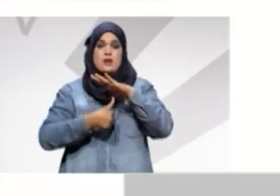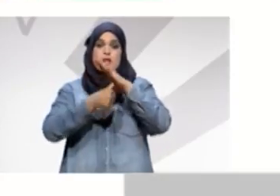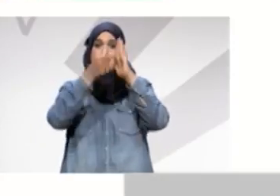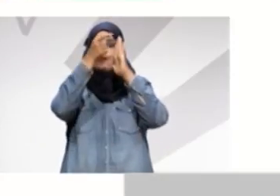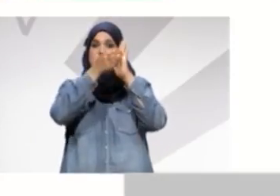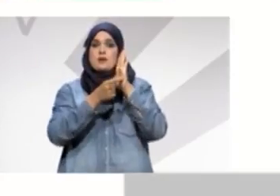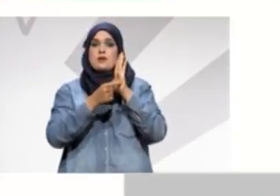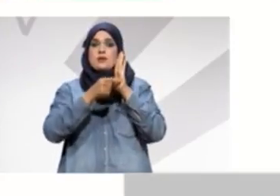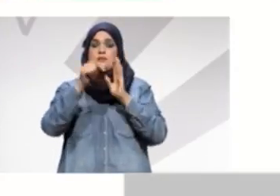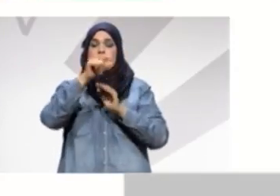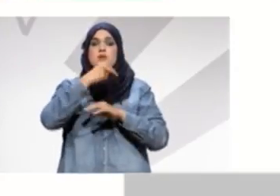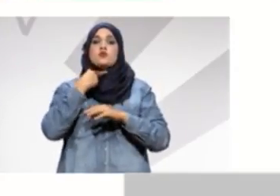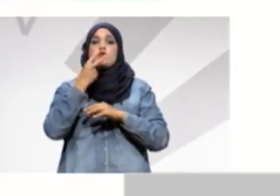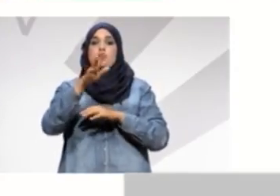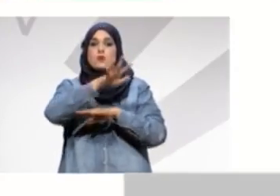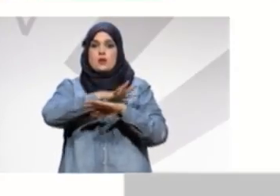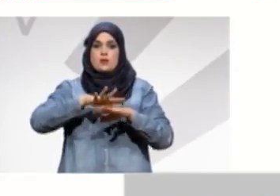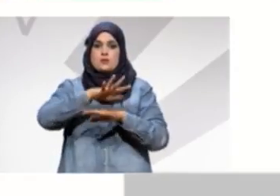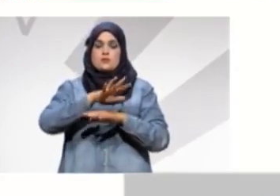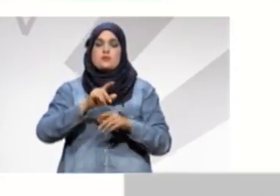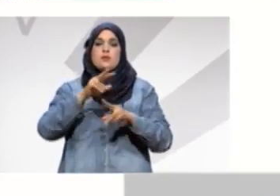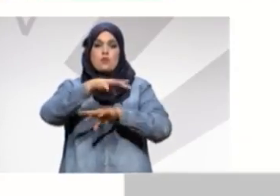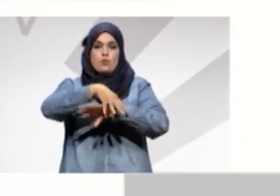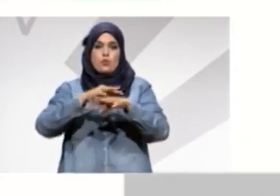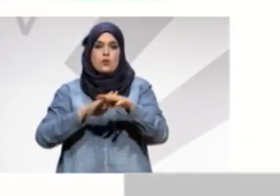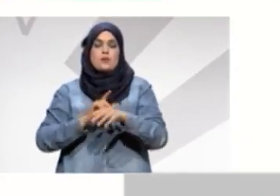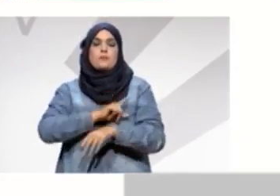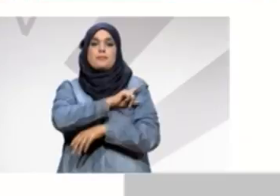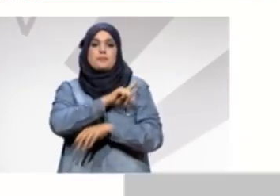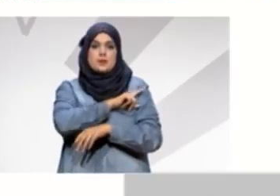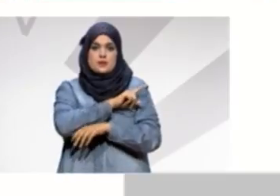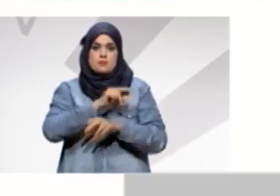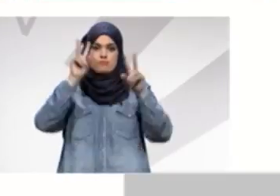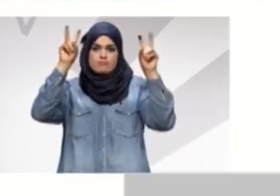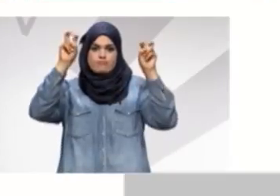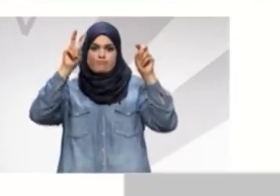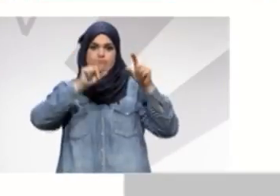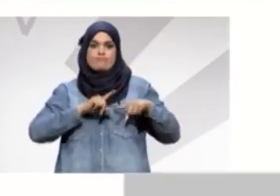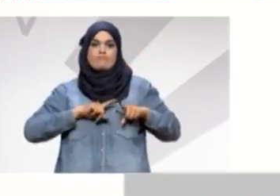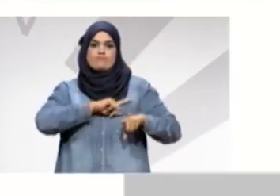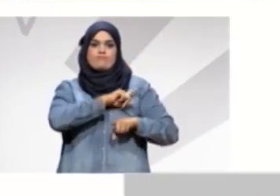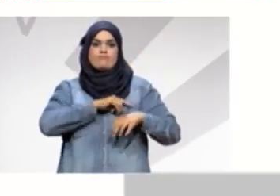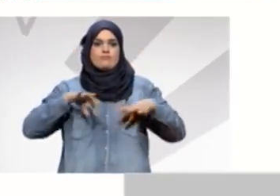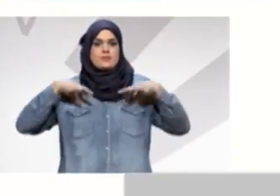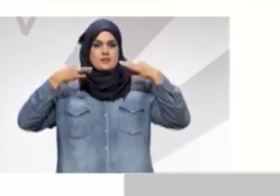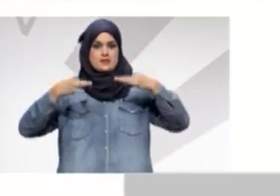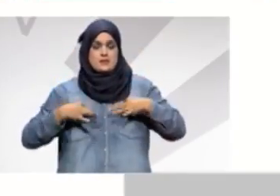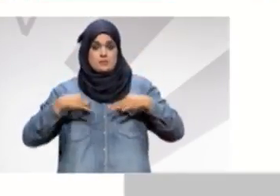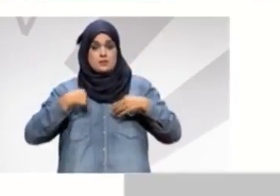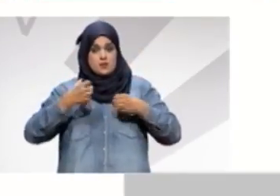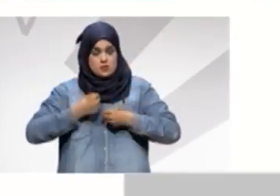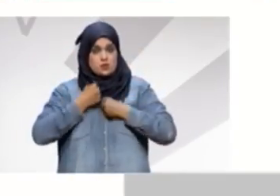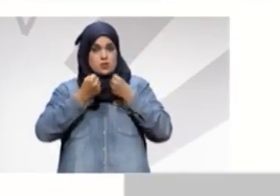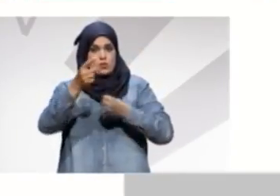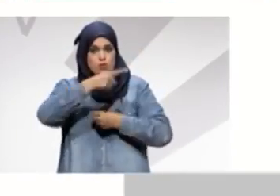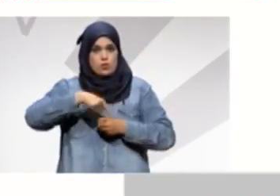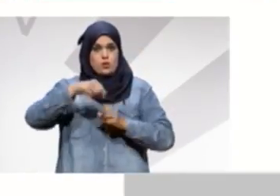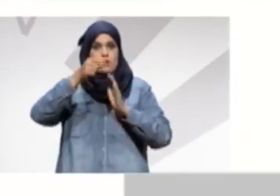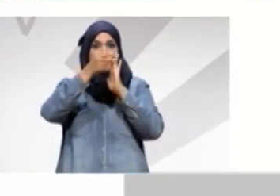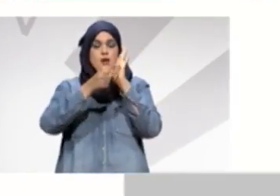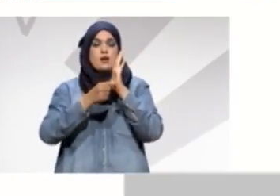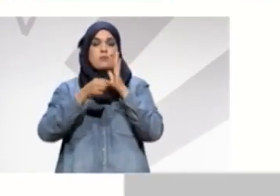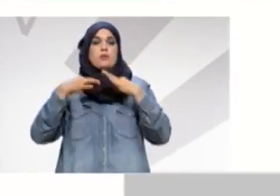لدائرة ولاية مدنين أنا تشجعنا وعملنا قيمة مستقلة مجموعة من الشباب